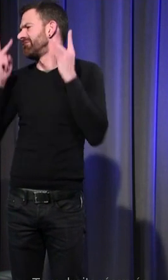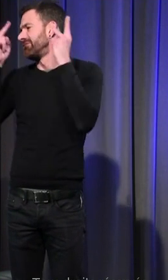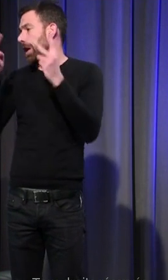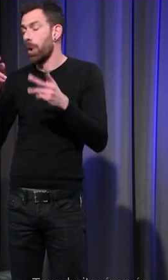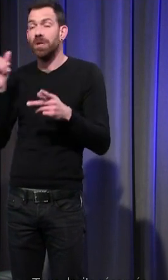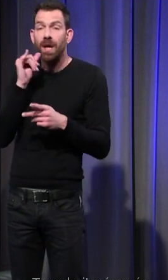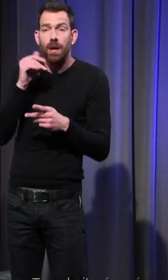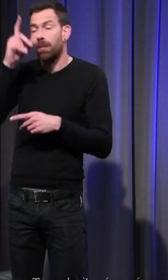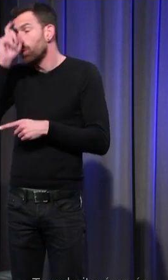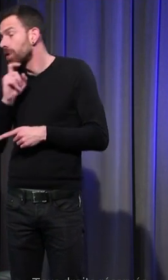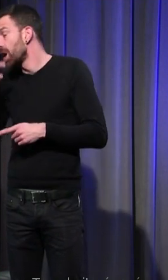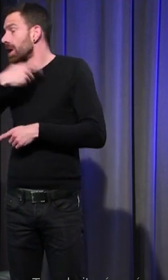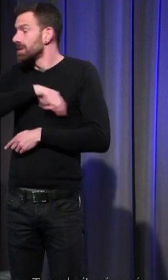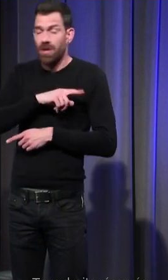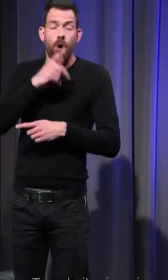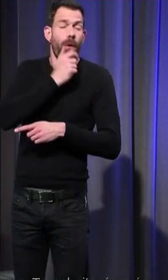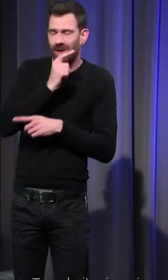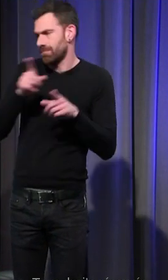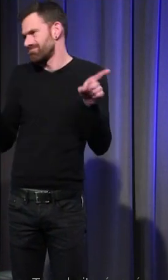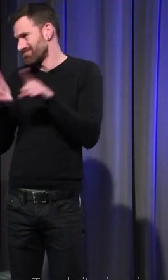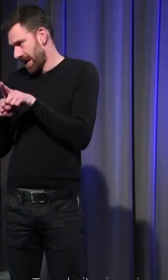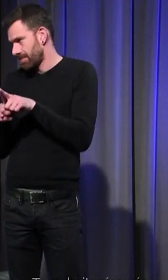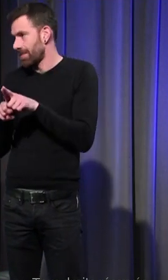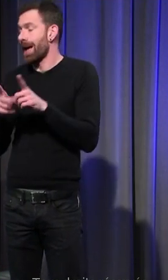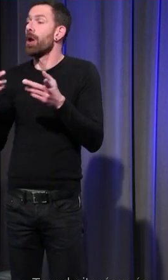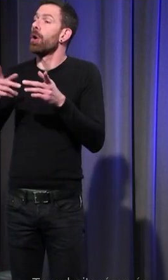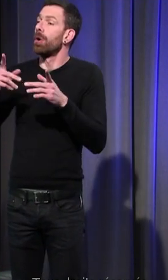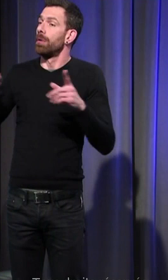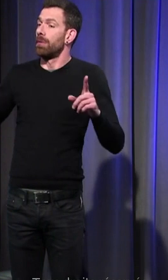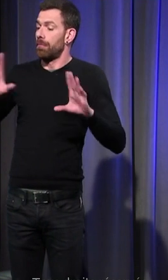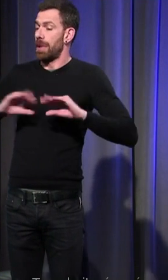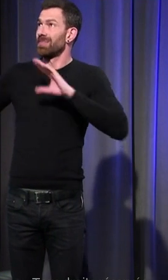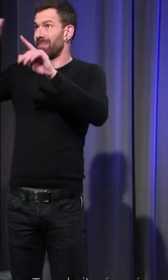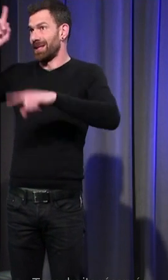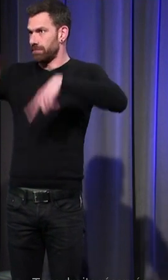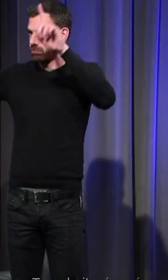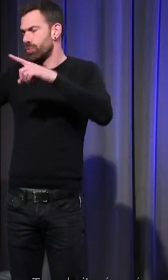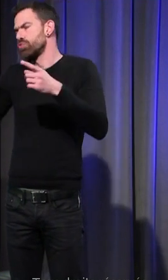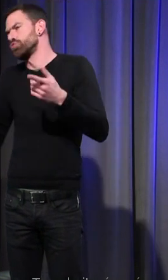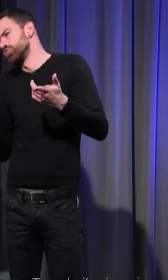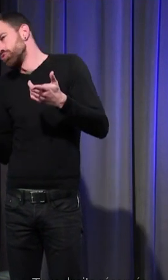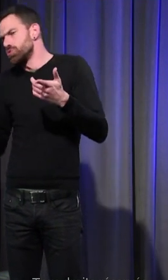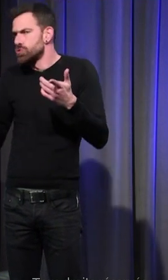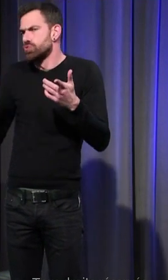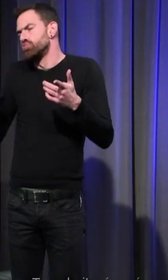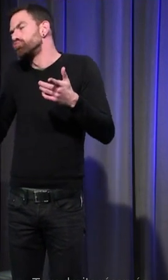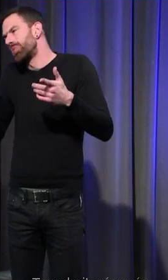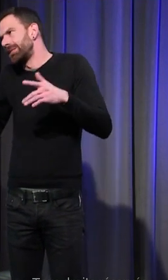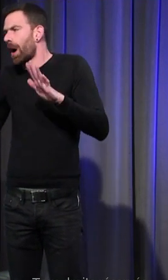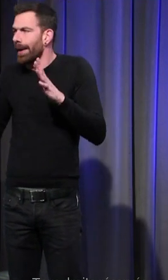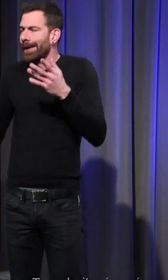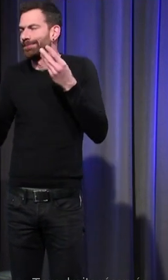et donc voilà des variations de type géographique en revanche on voit évidemment de multiples